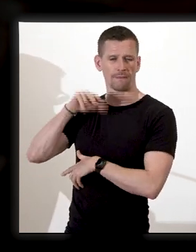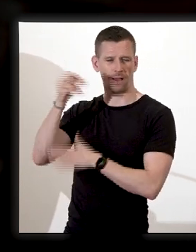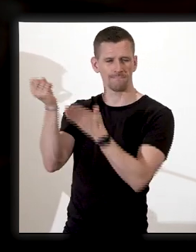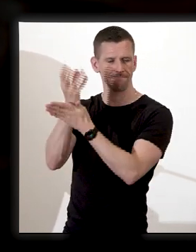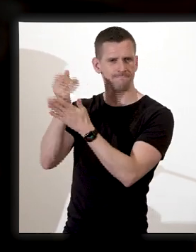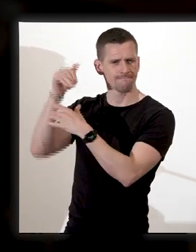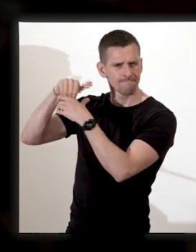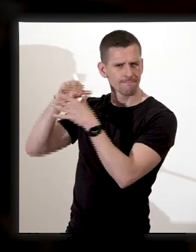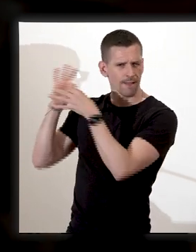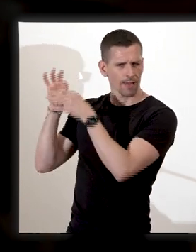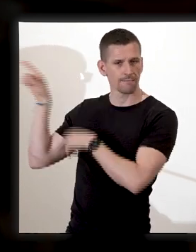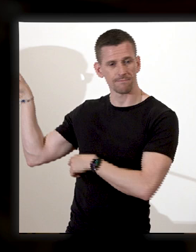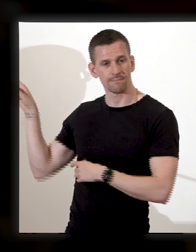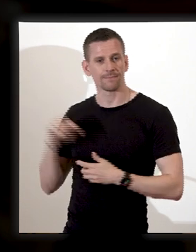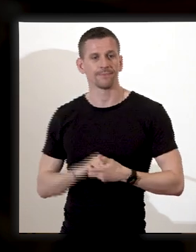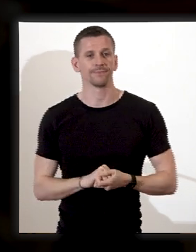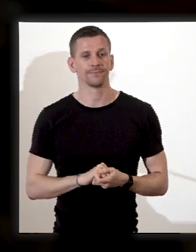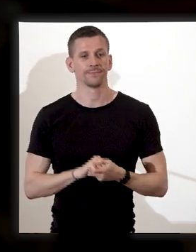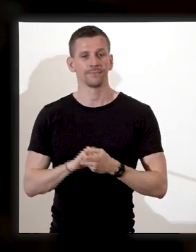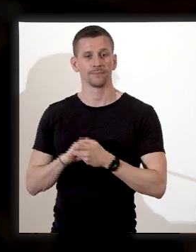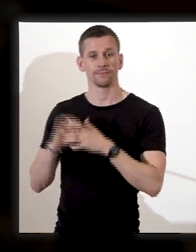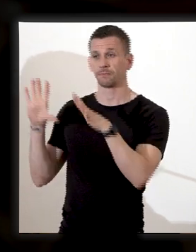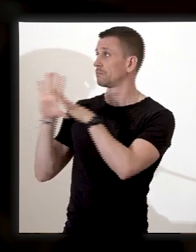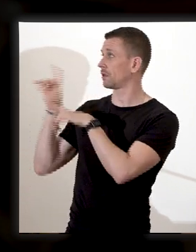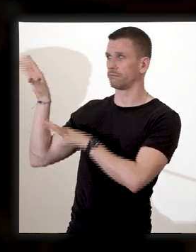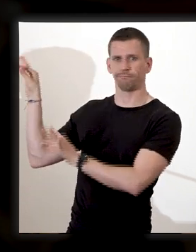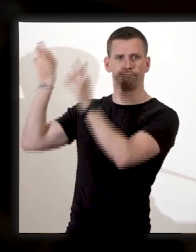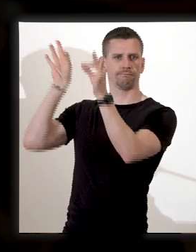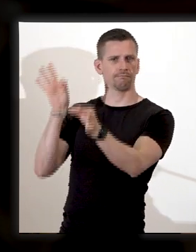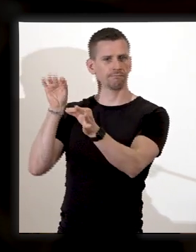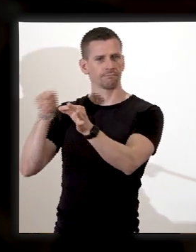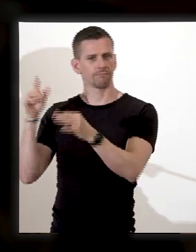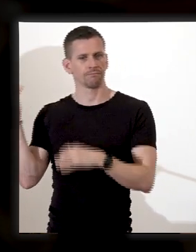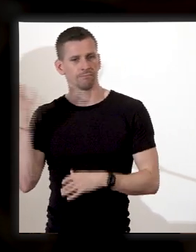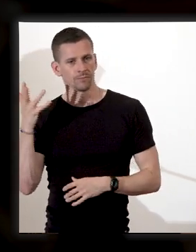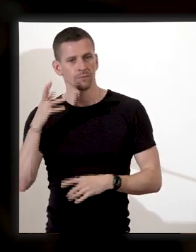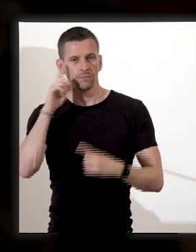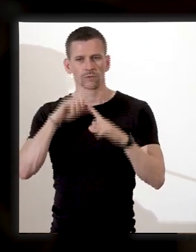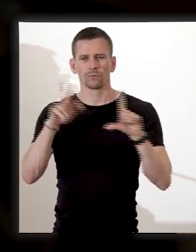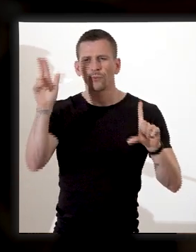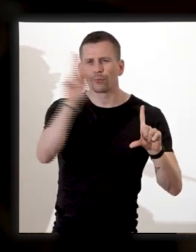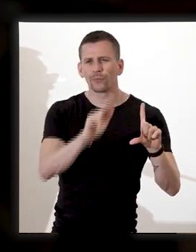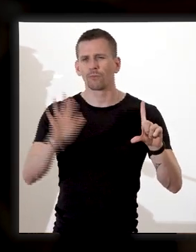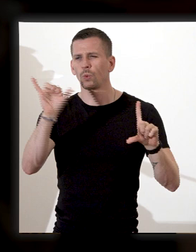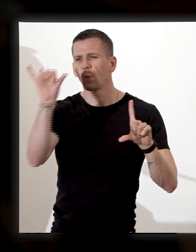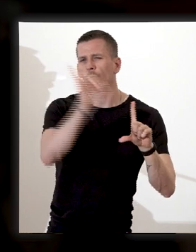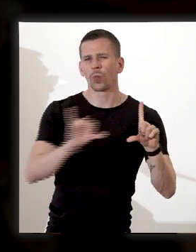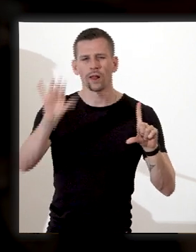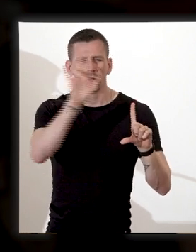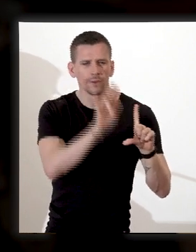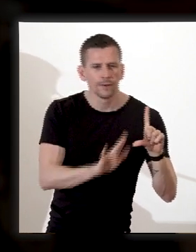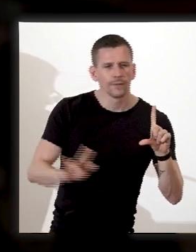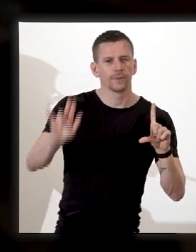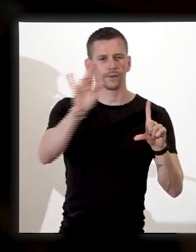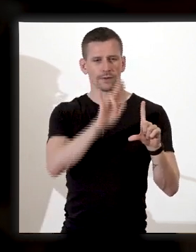événement. Il s'agit d'une huile sur toile de 99 cm de haut sur 83